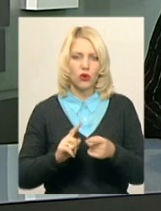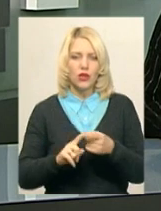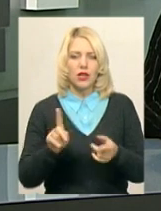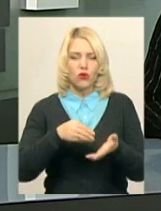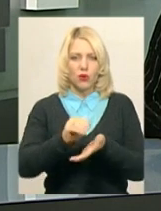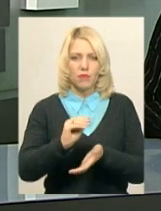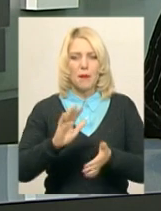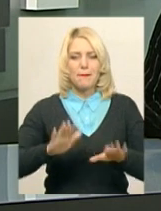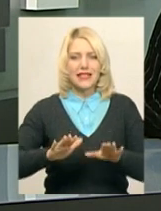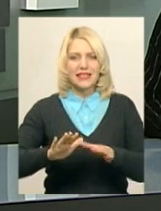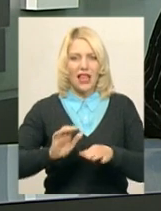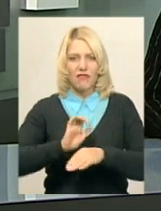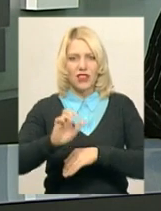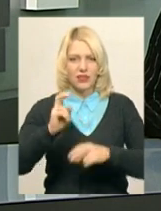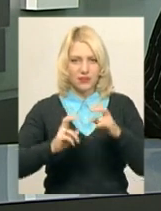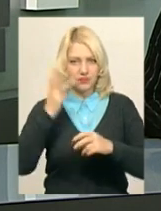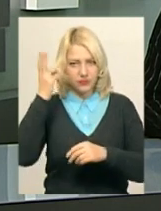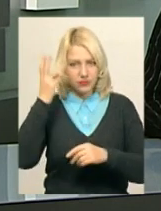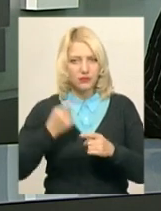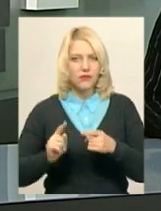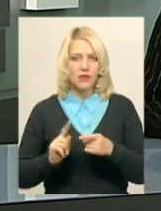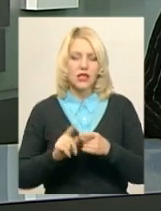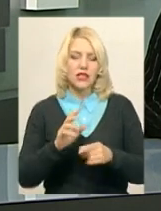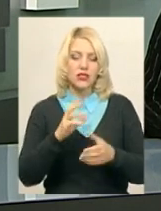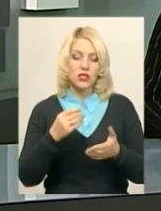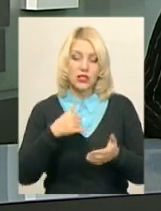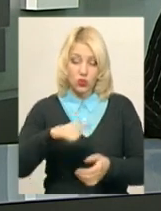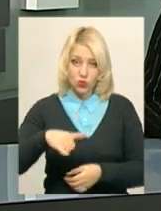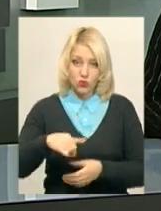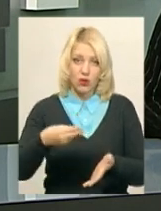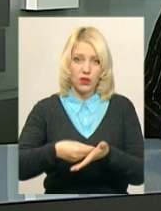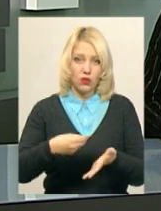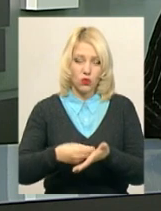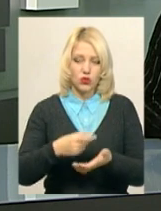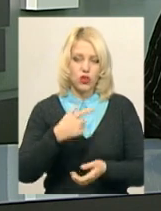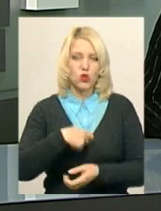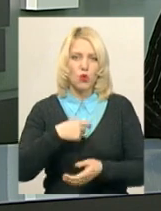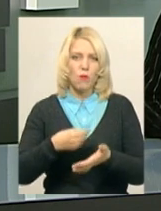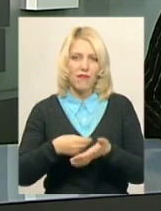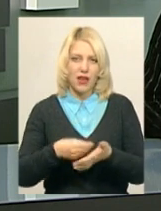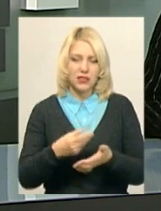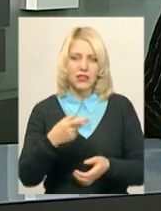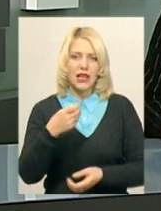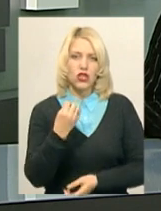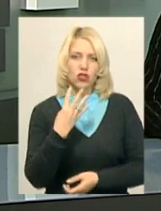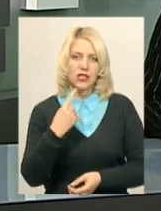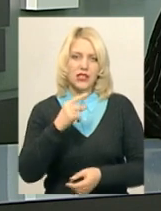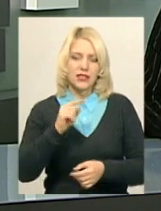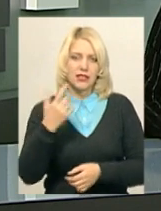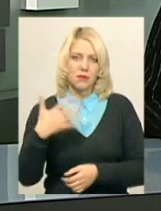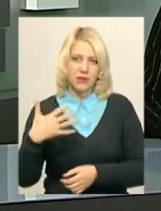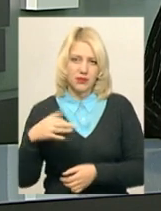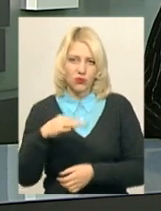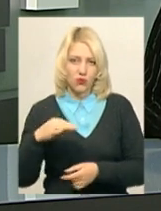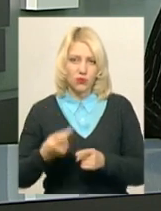місцевого виробництва у чеку. За словами Оксани Новодон, собі вартість однієї екоторби, яку роздаватимуть у магазинах – 14,5 гривень.